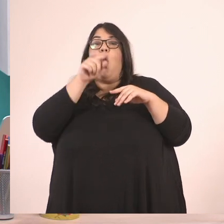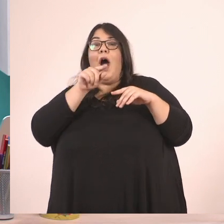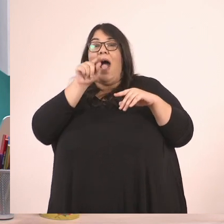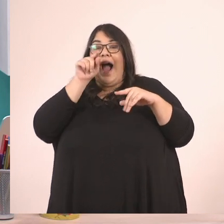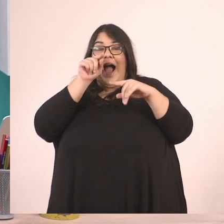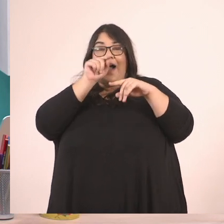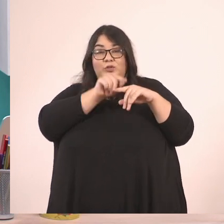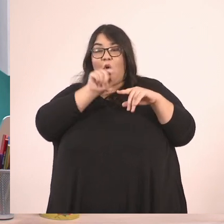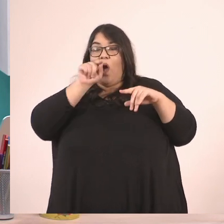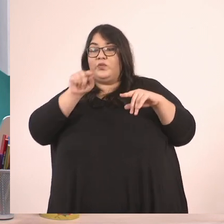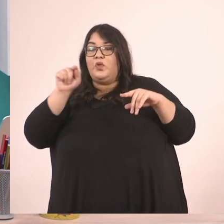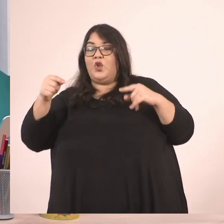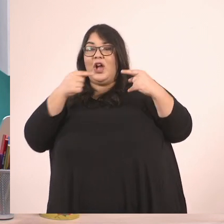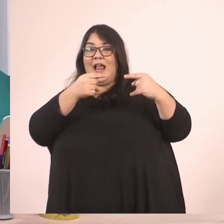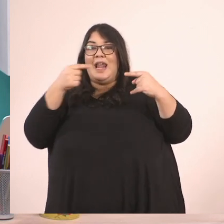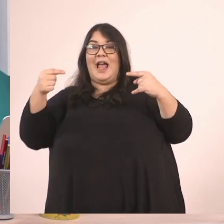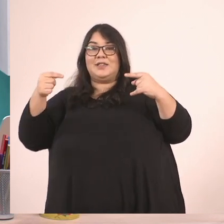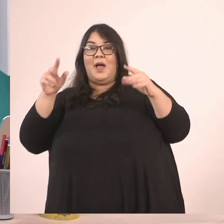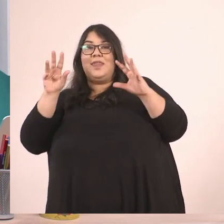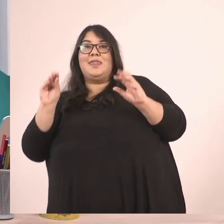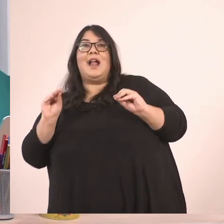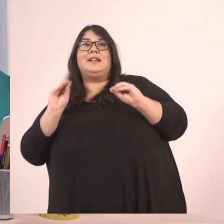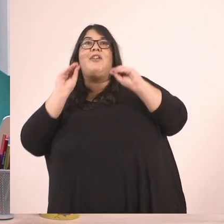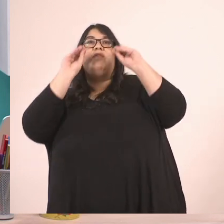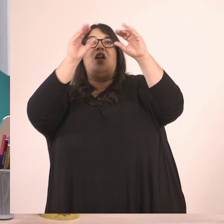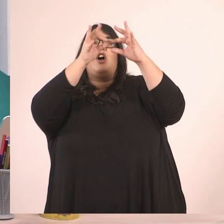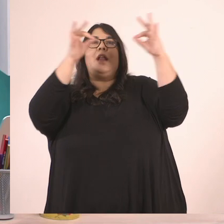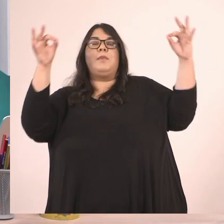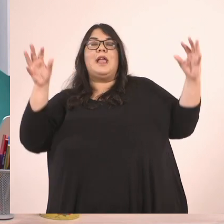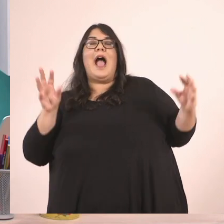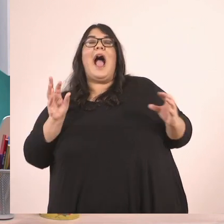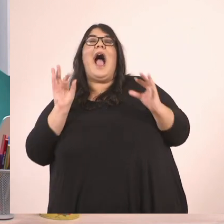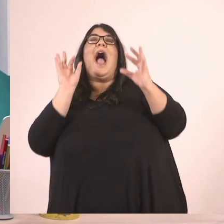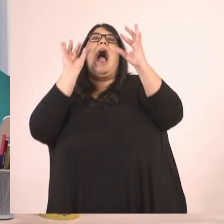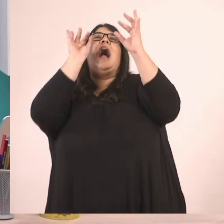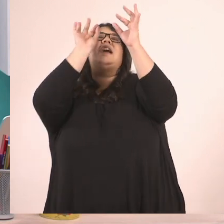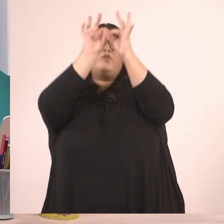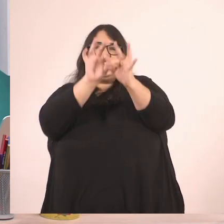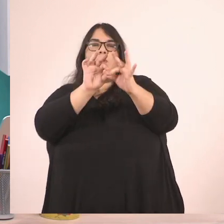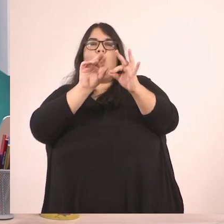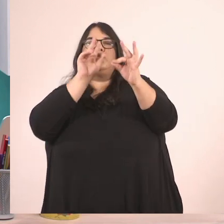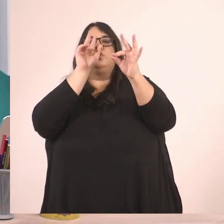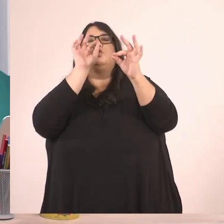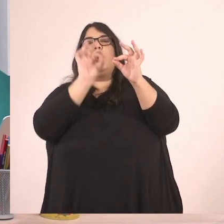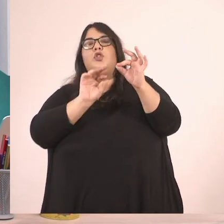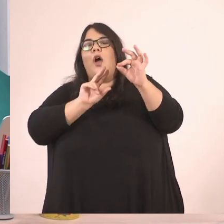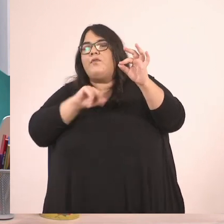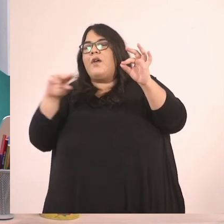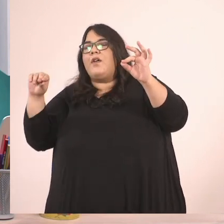τοποθετήσουμε στην αριθμογραμμή θα είναι ακριβώς στην ίδια θέση. Γιατί εκφράζουν